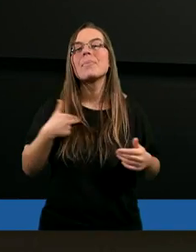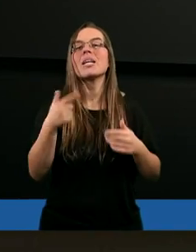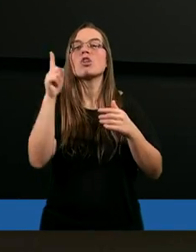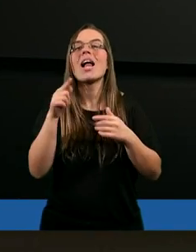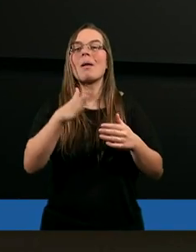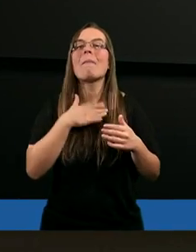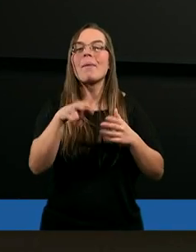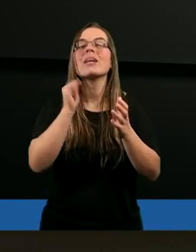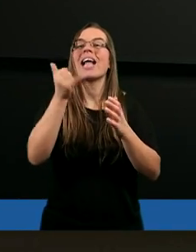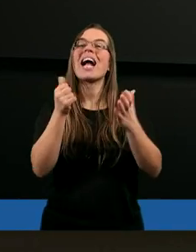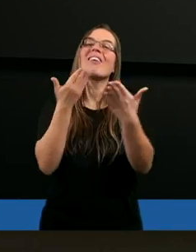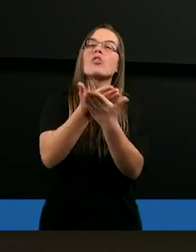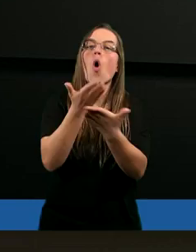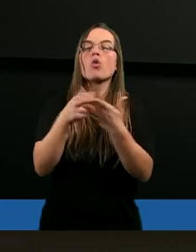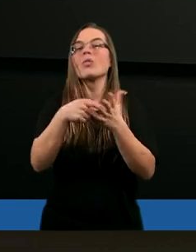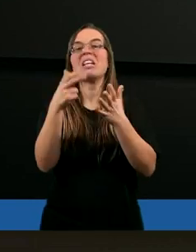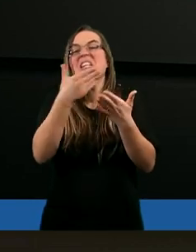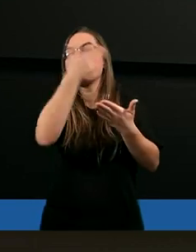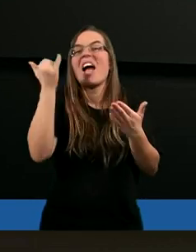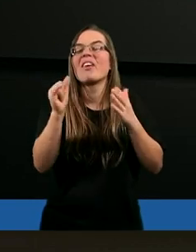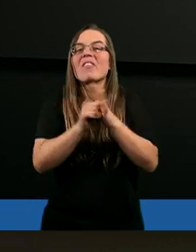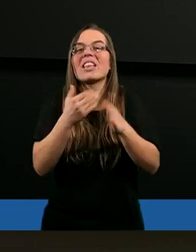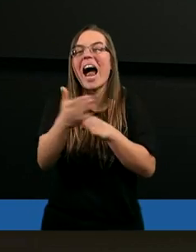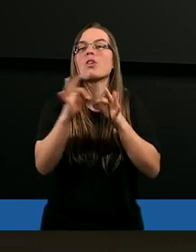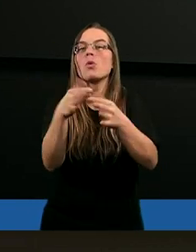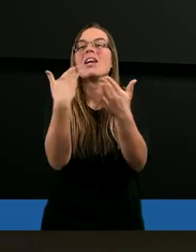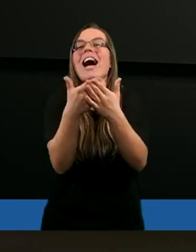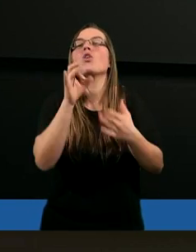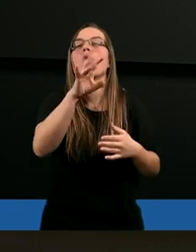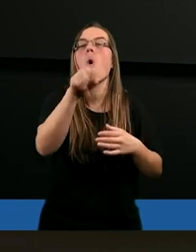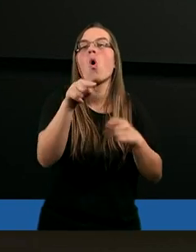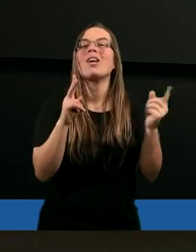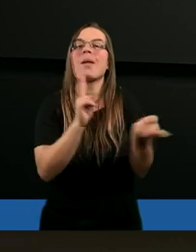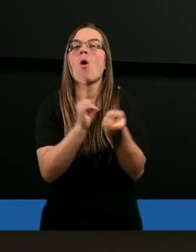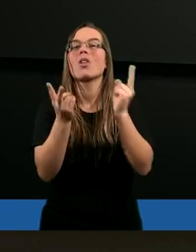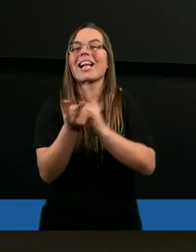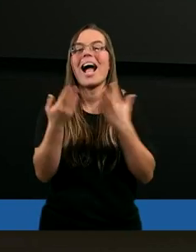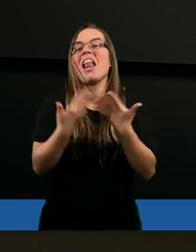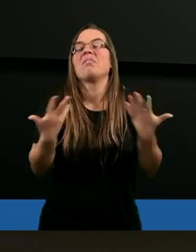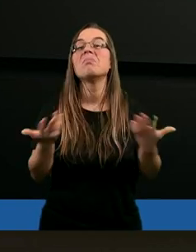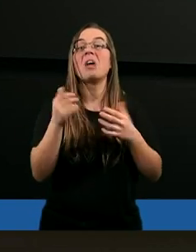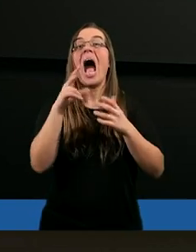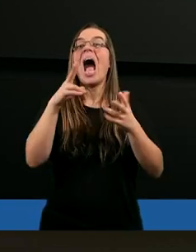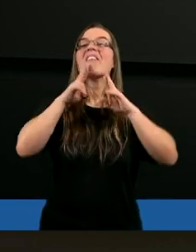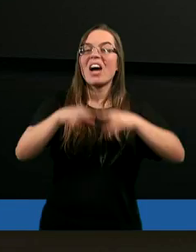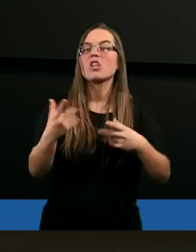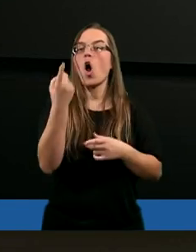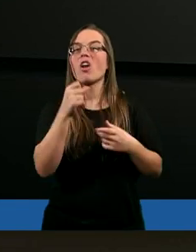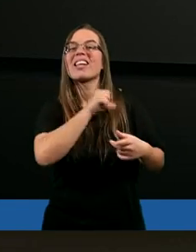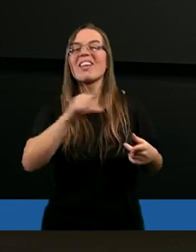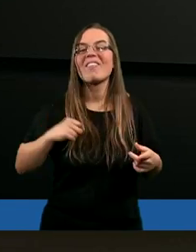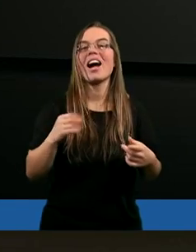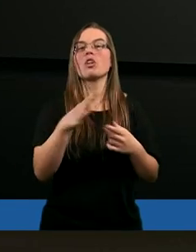czy doszedł do jakiegoś wniosku, w dalszym ciągu nie wiedział, dlaczego go to spotkało, aż wreszcie odzywa